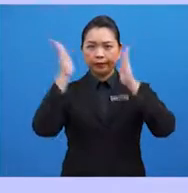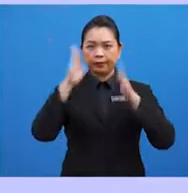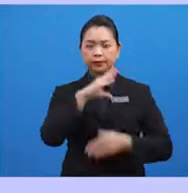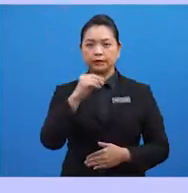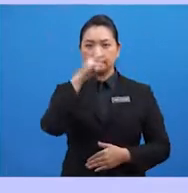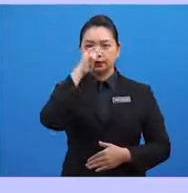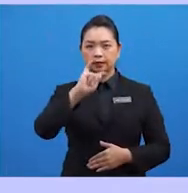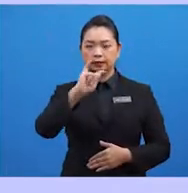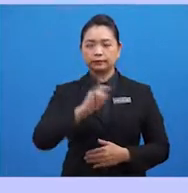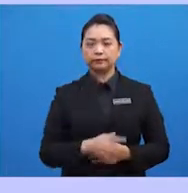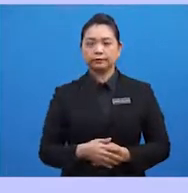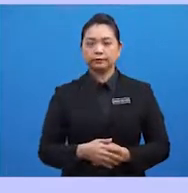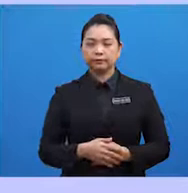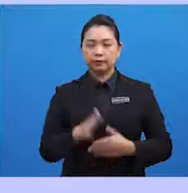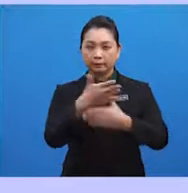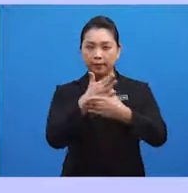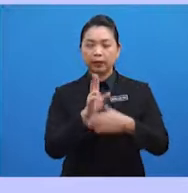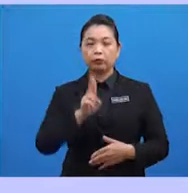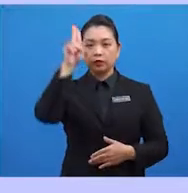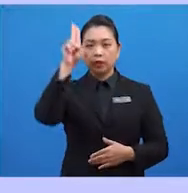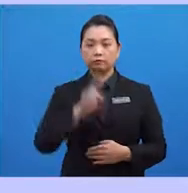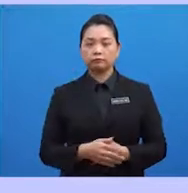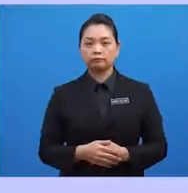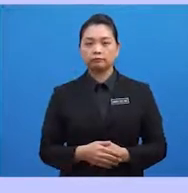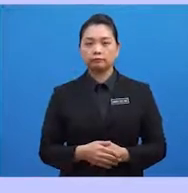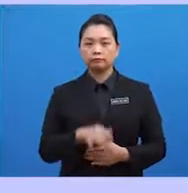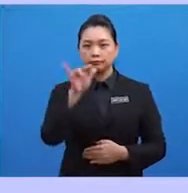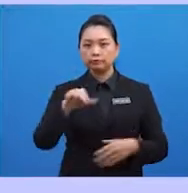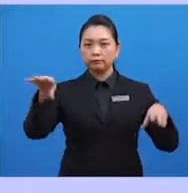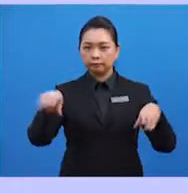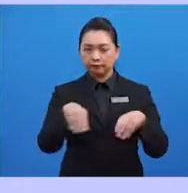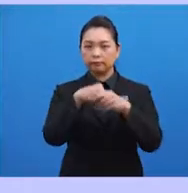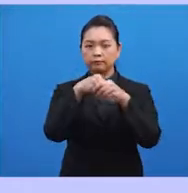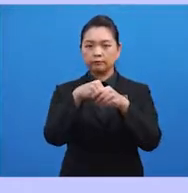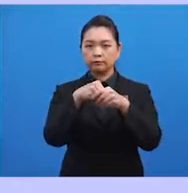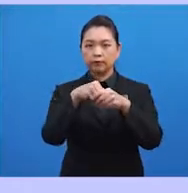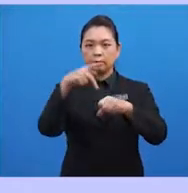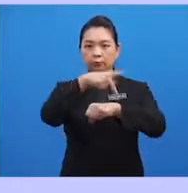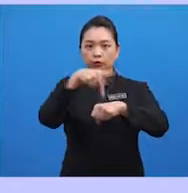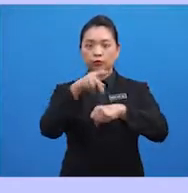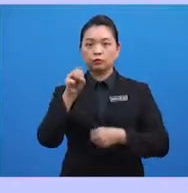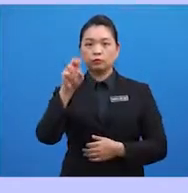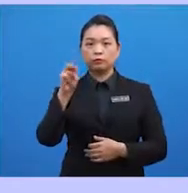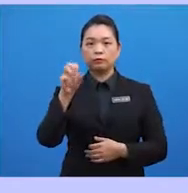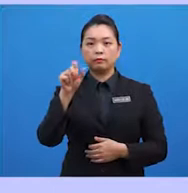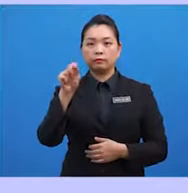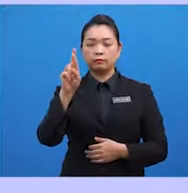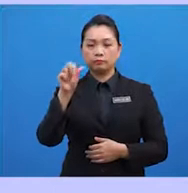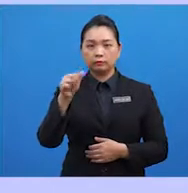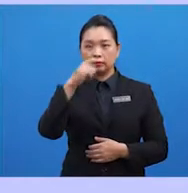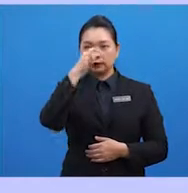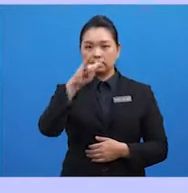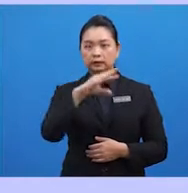dan Thailand di bahagian utara yang melibatkan Pulau Sumatera, Thailand